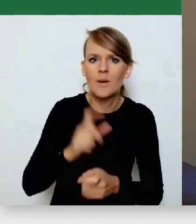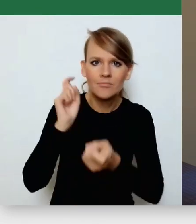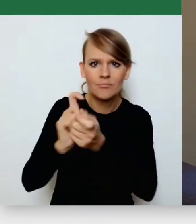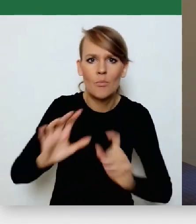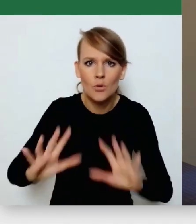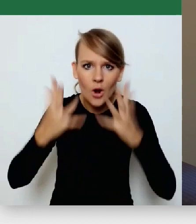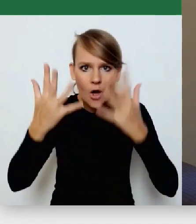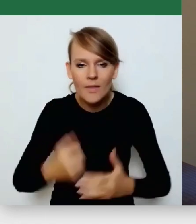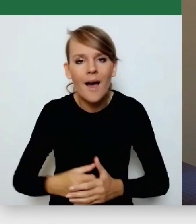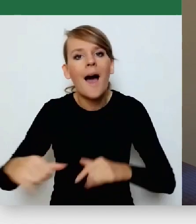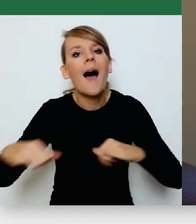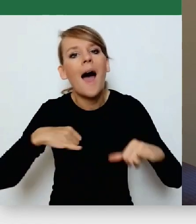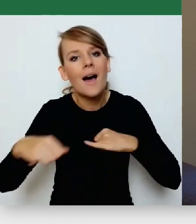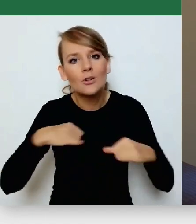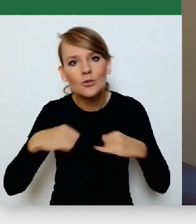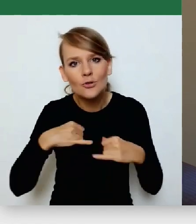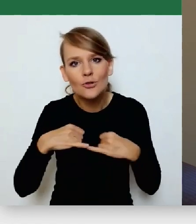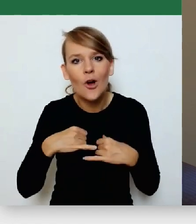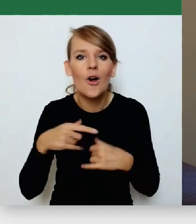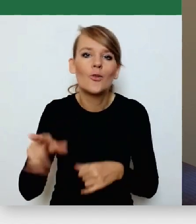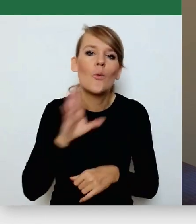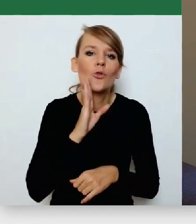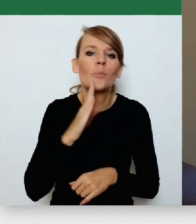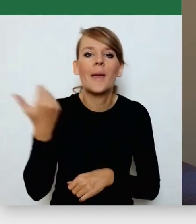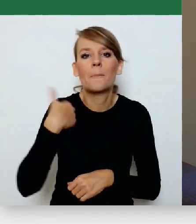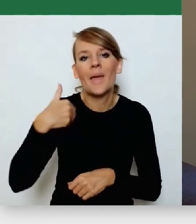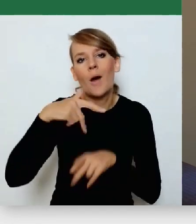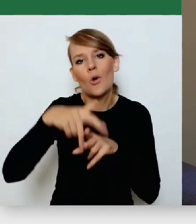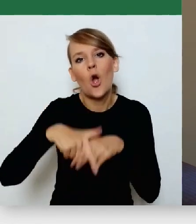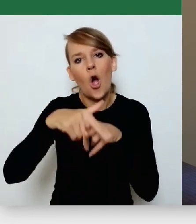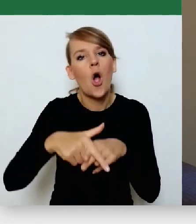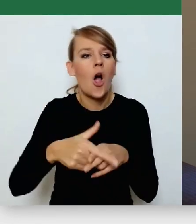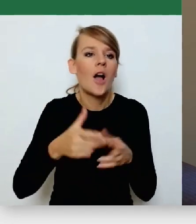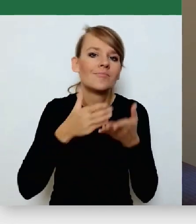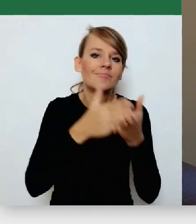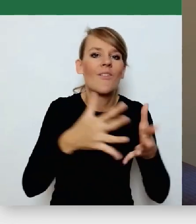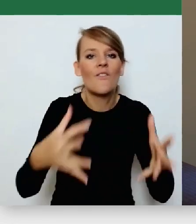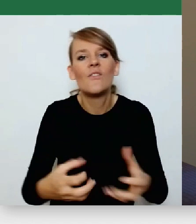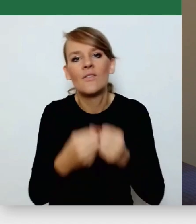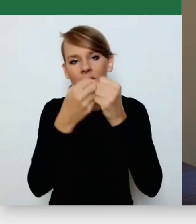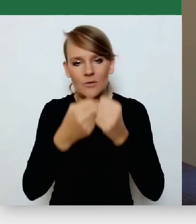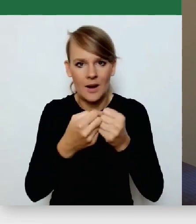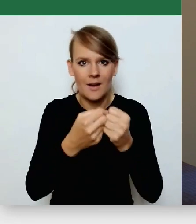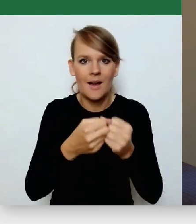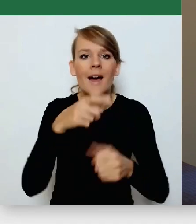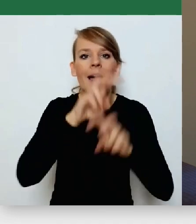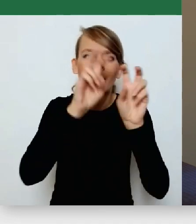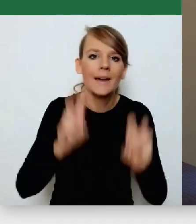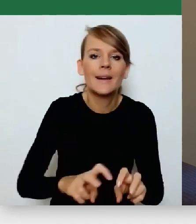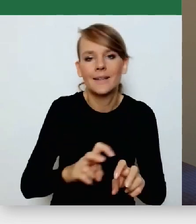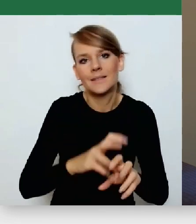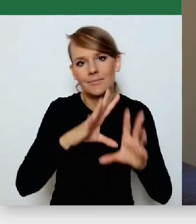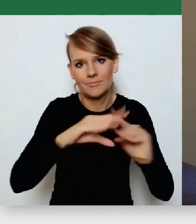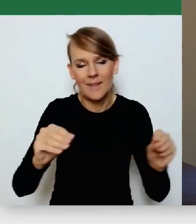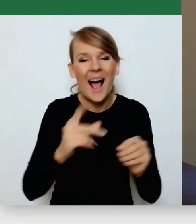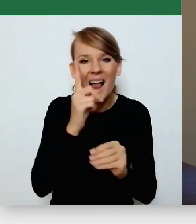a rządzący wychodzą na białym koniu jako ci, którzy są zbawcami i rozwiązują kryzys, który częściowo sami wywołali. Więc